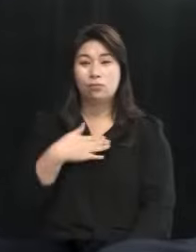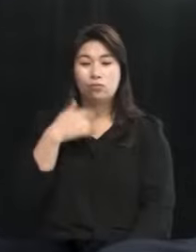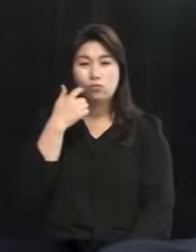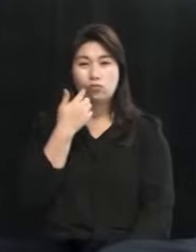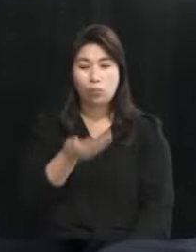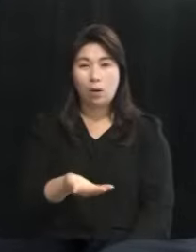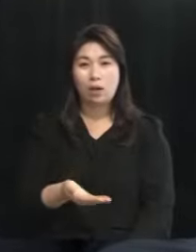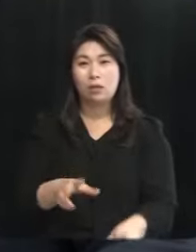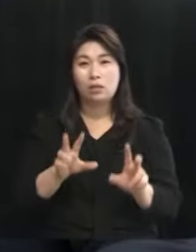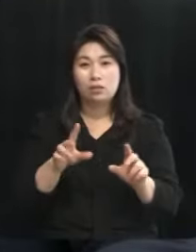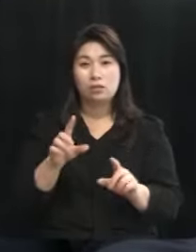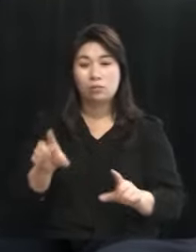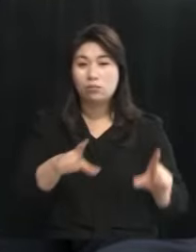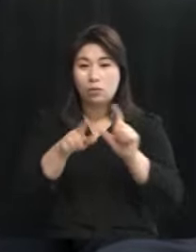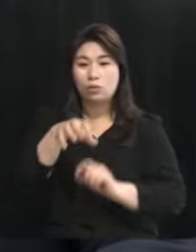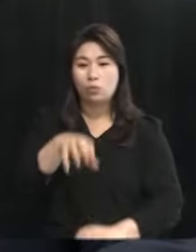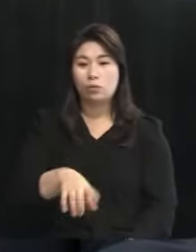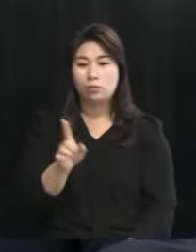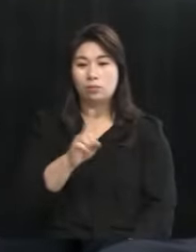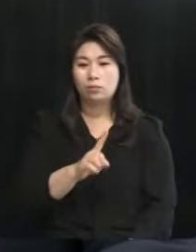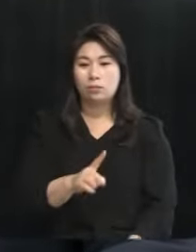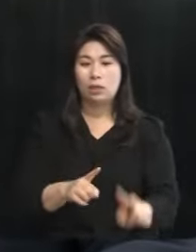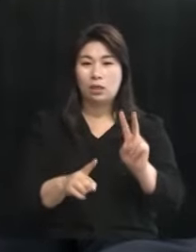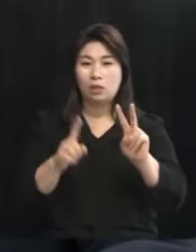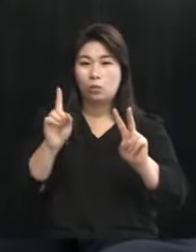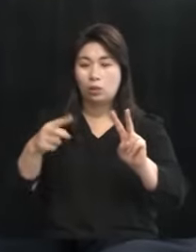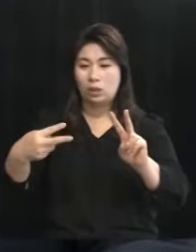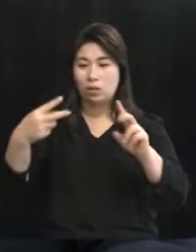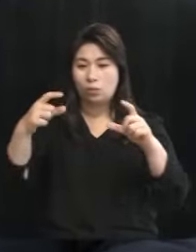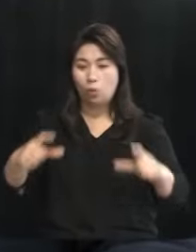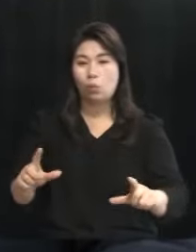지금 어디 사세요 2도 2동에 살고 있습니다